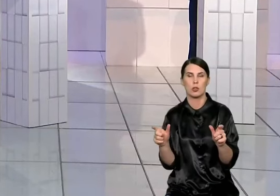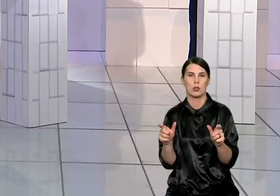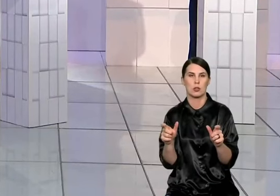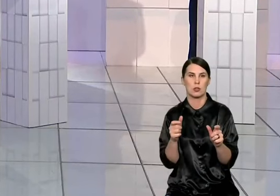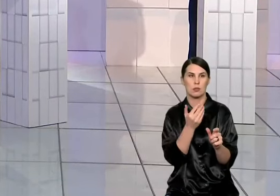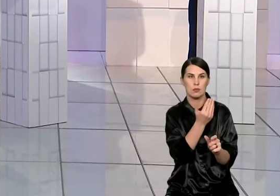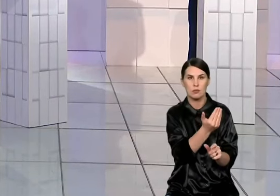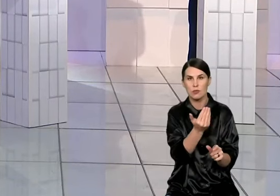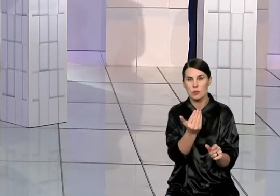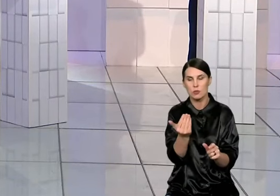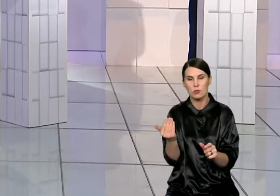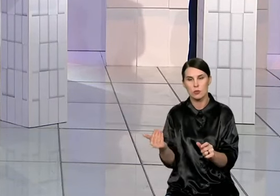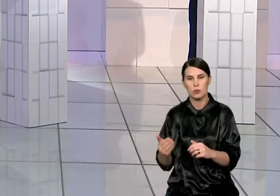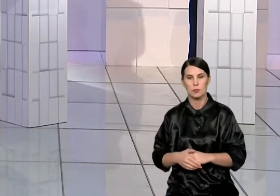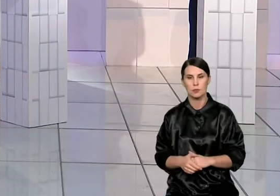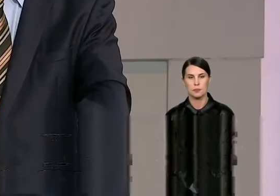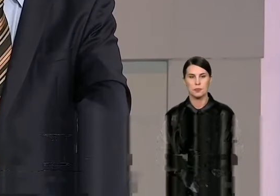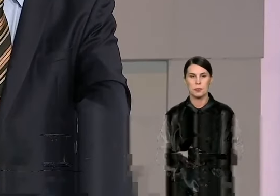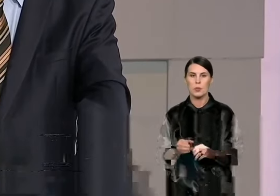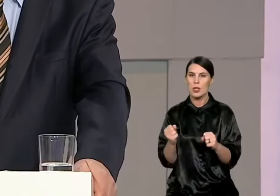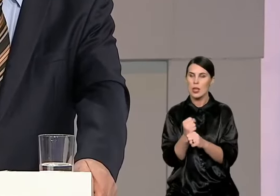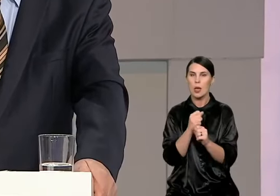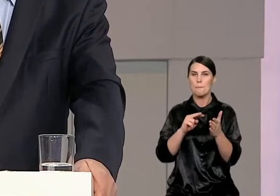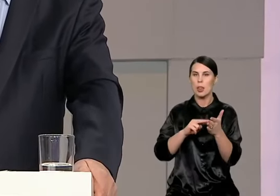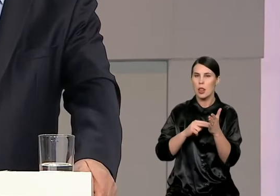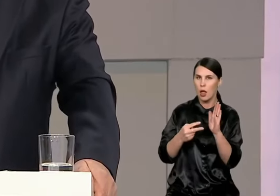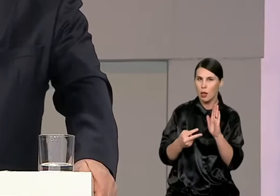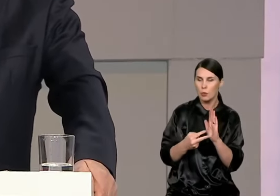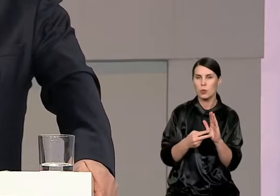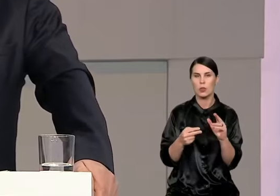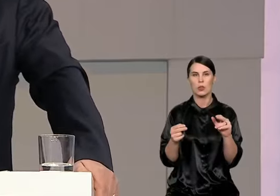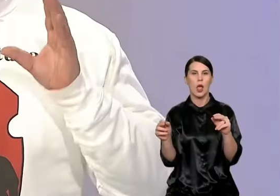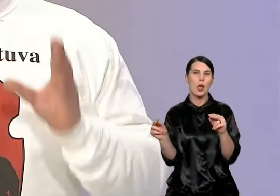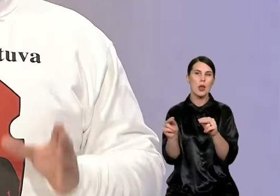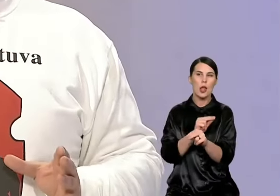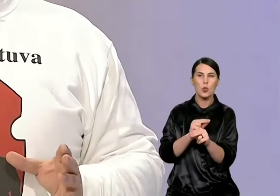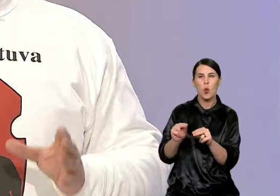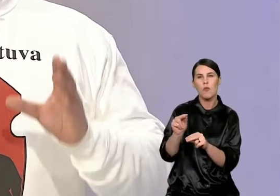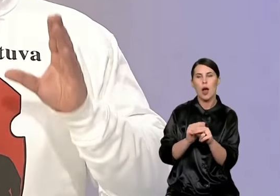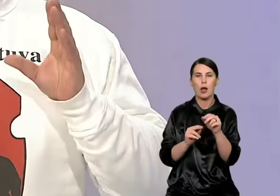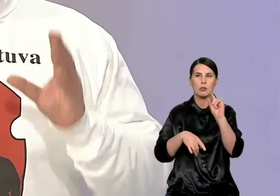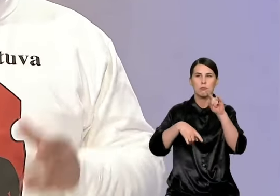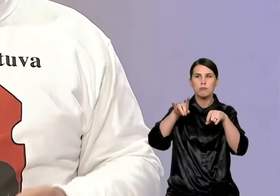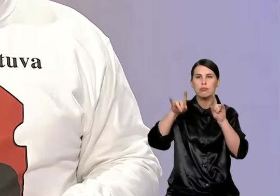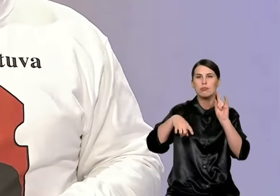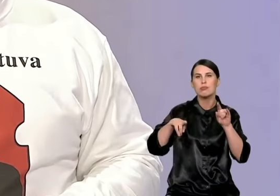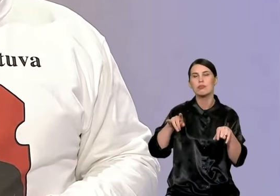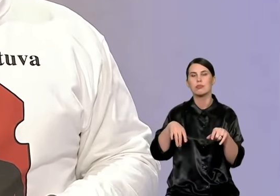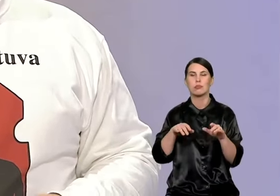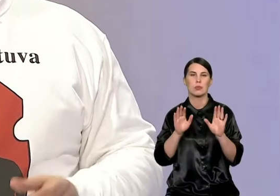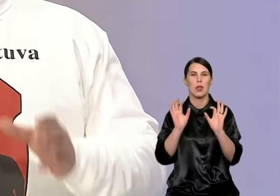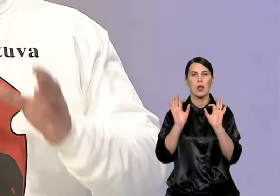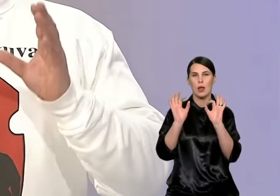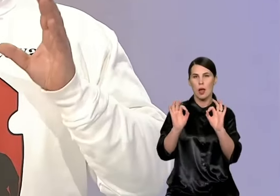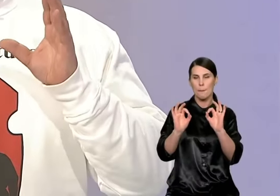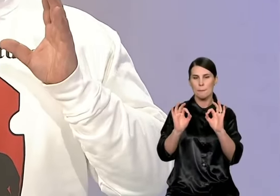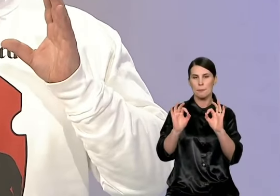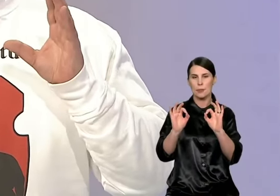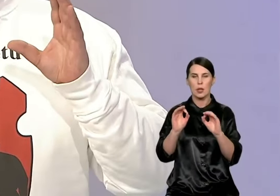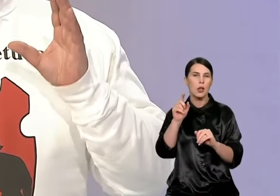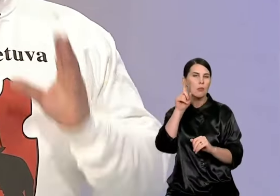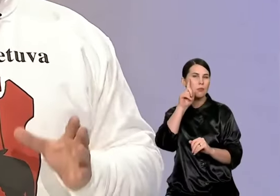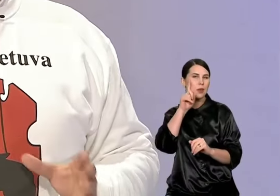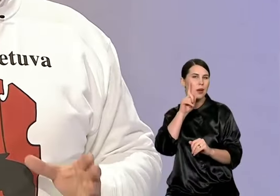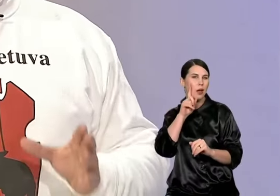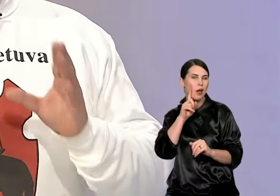Vėlgi... Karas, monoreil, mokyklos, monoreil. ...innovacija miestas patogus ir subalansuotas. Turi